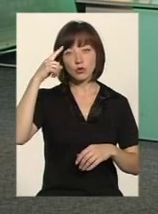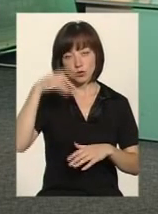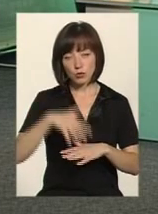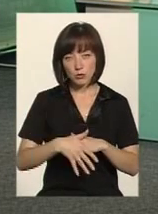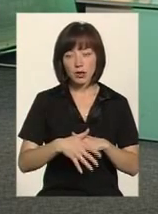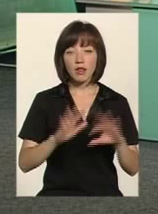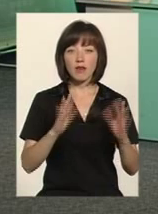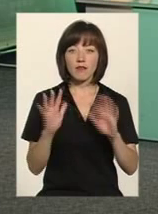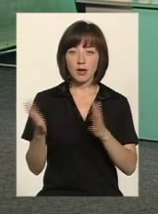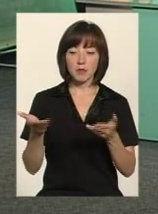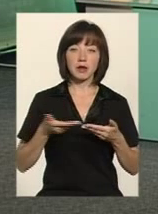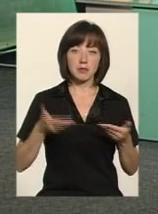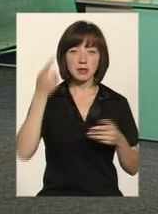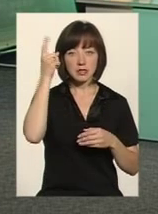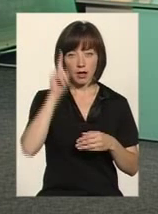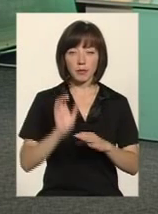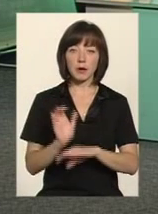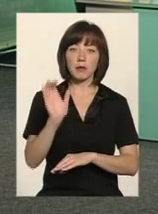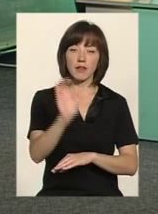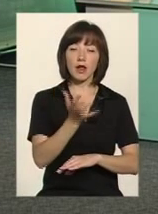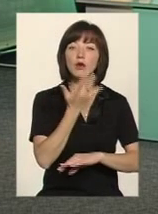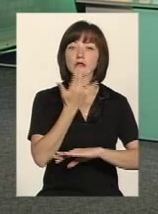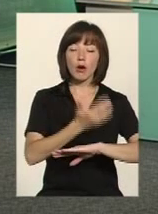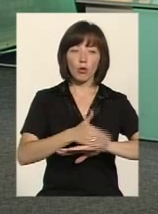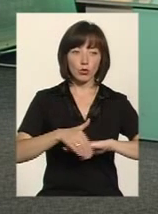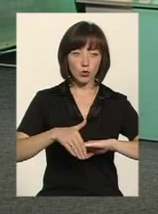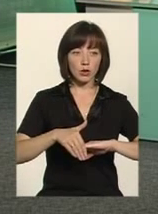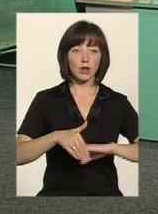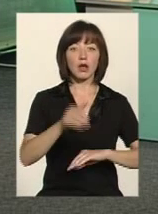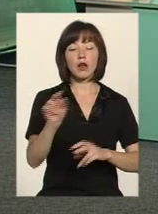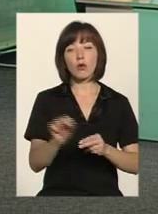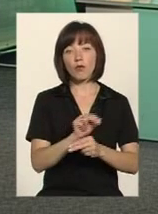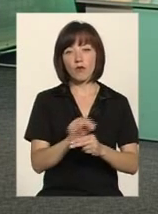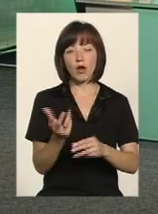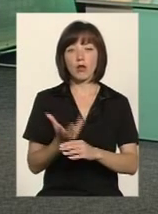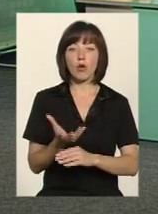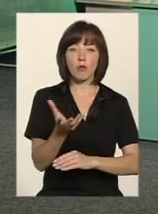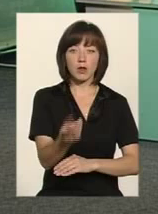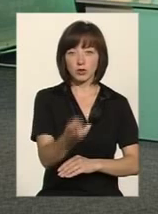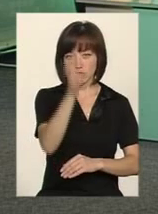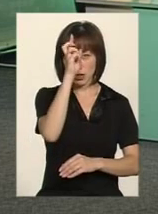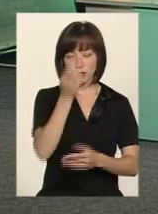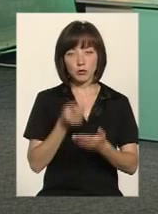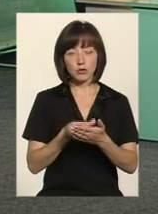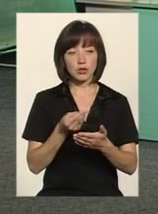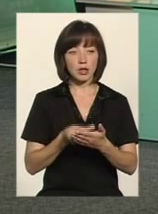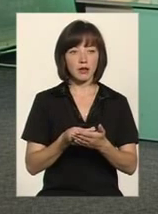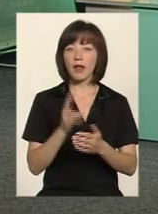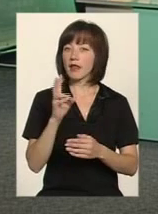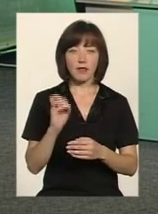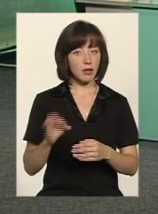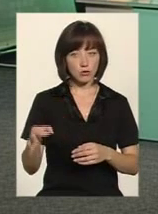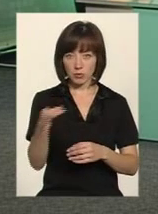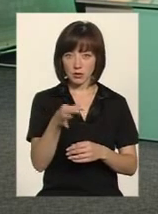випадки ми знаємо і є, що направляють за кордон, для лікування оплачуються десь державного бюджету. Тобто, не з обласного,